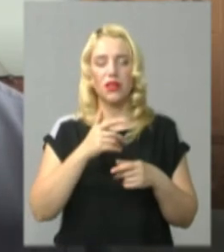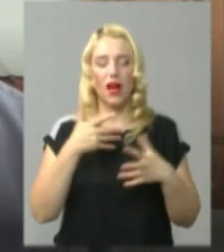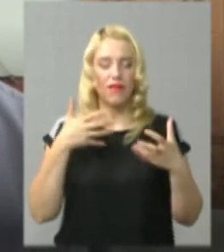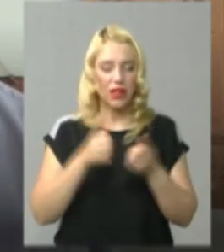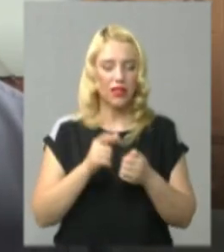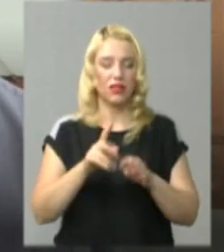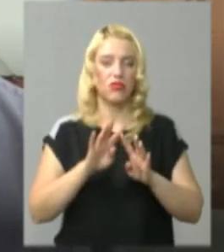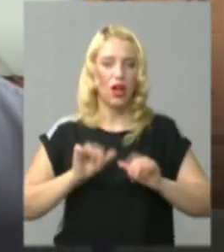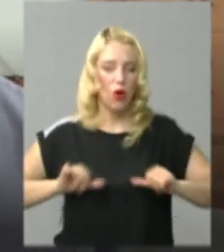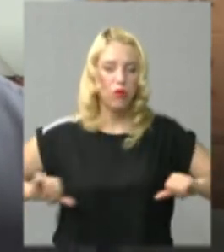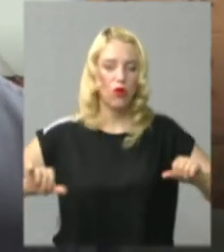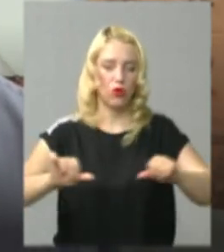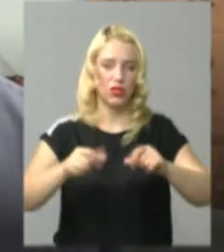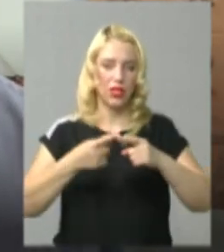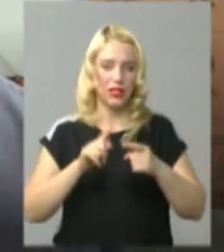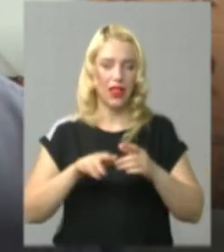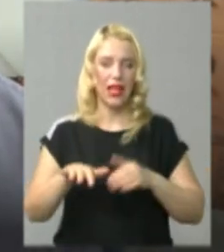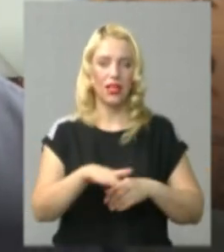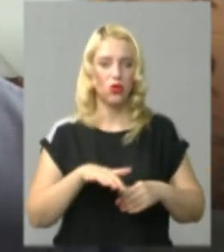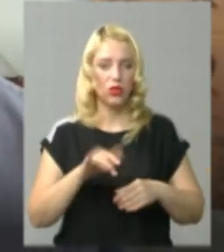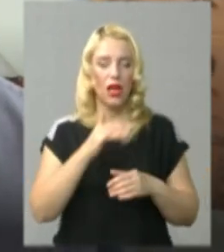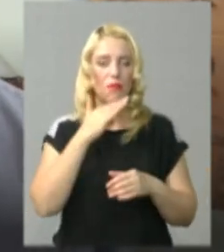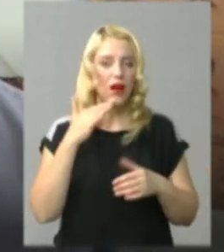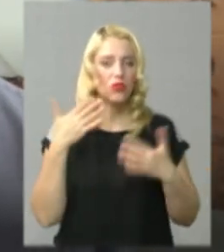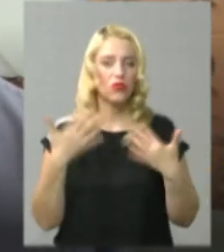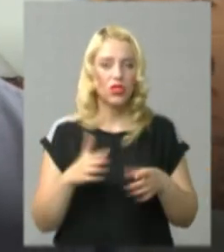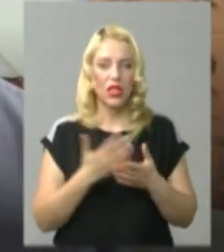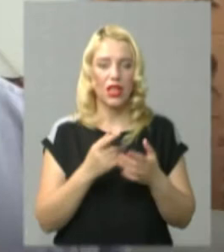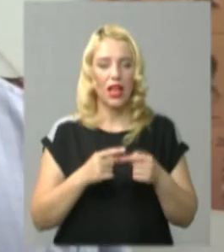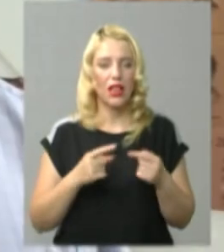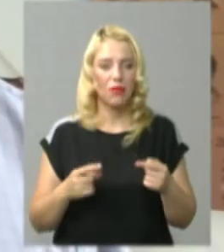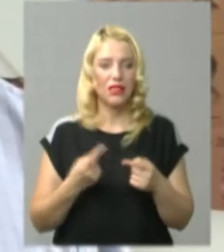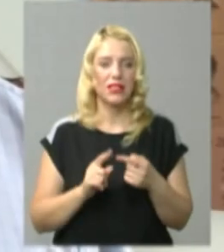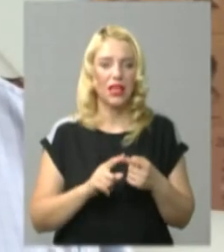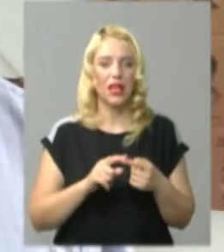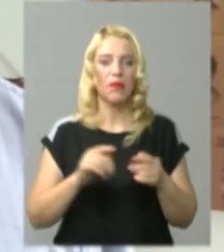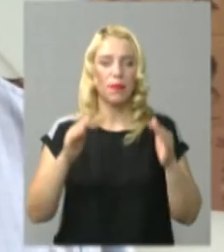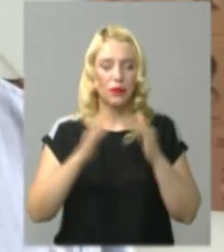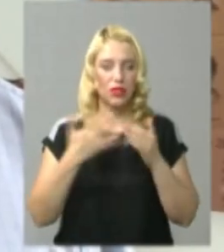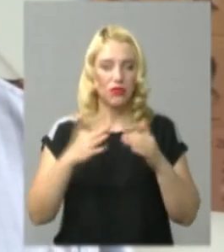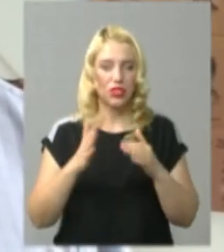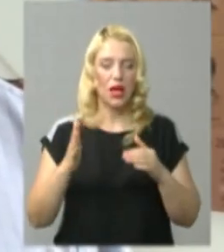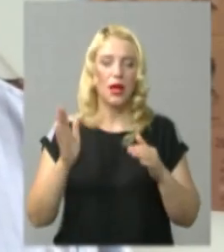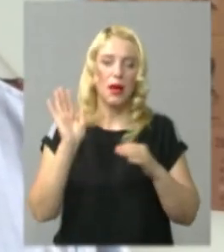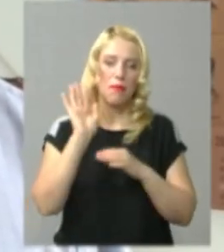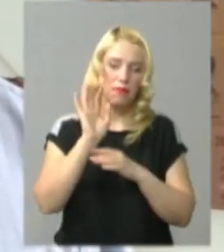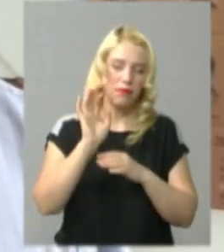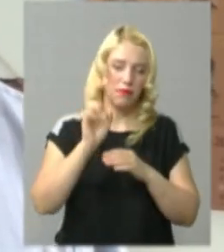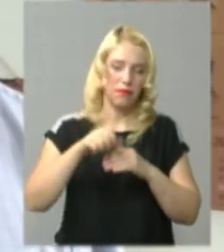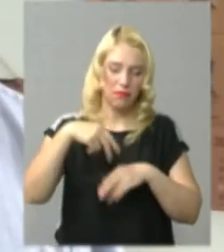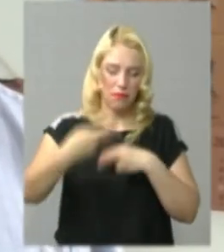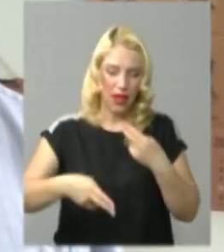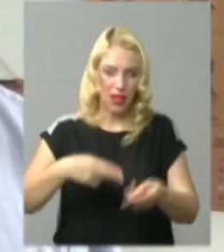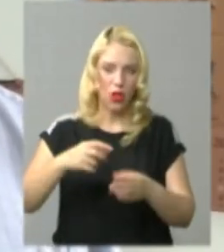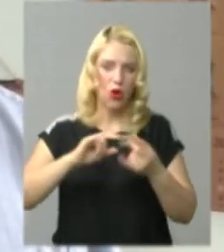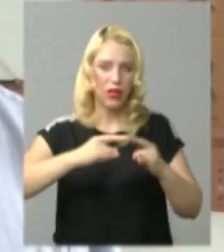обгороджена територія, і багато елементів цієї будівлі так само падало, як назовні, так і внутрішній